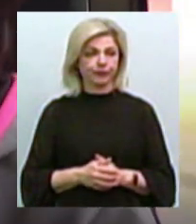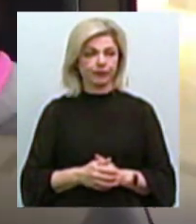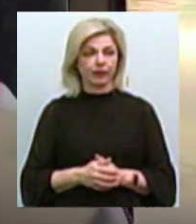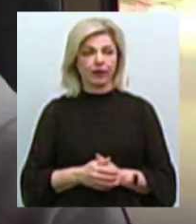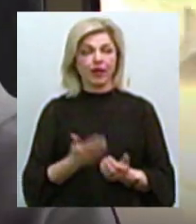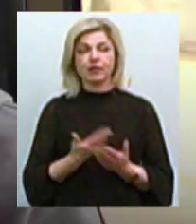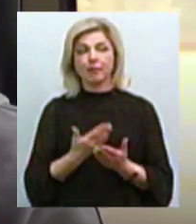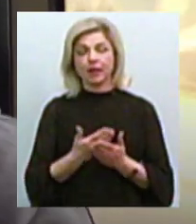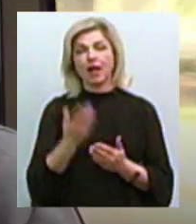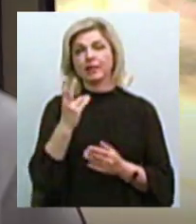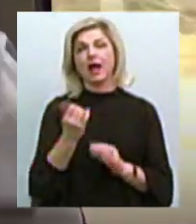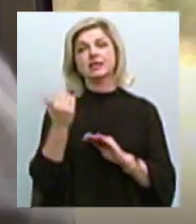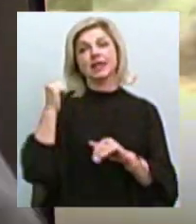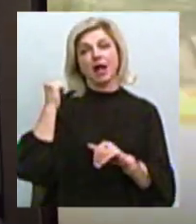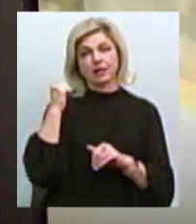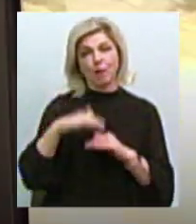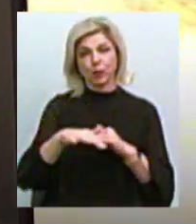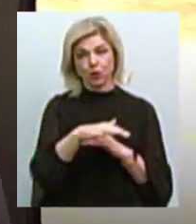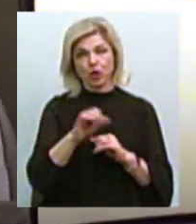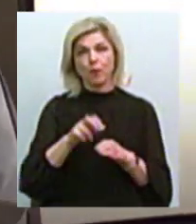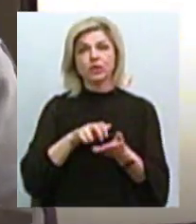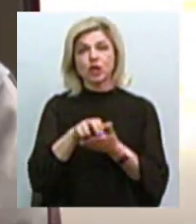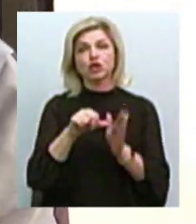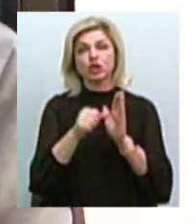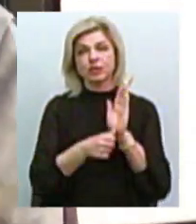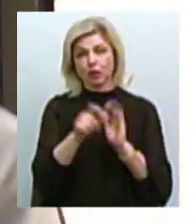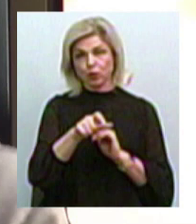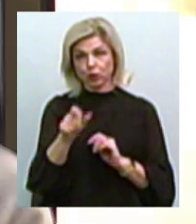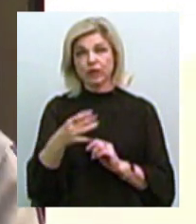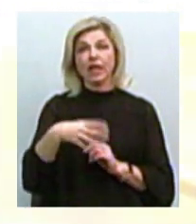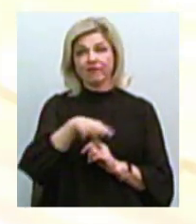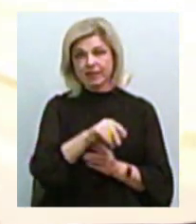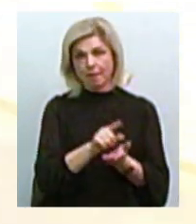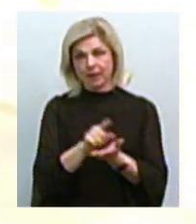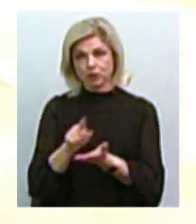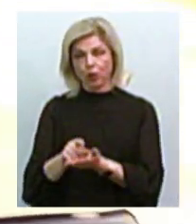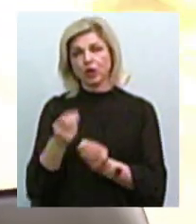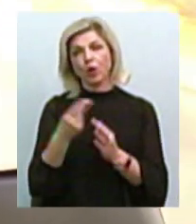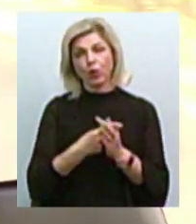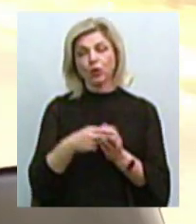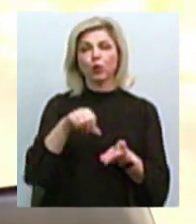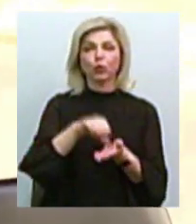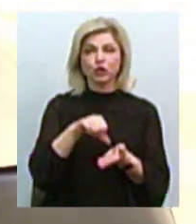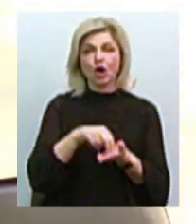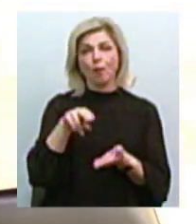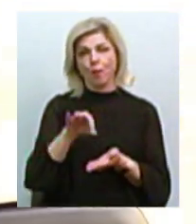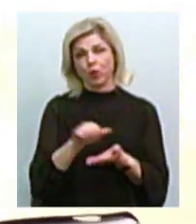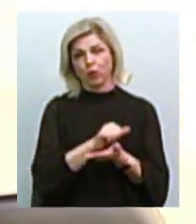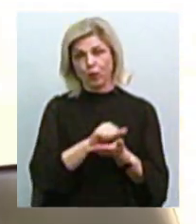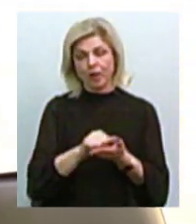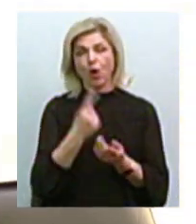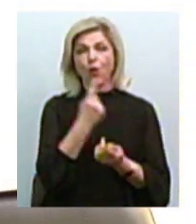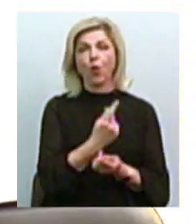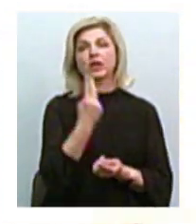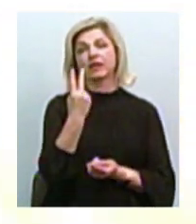Скажімо, на задню площадку може зайти 16 людей. Із них всі 16 пенсіонери, пільговики, учасники по документах. Один